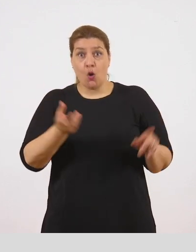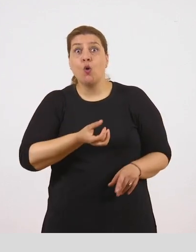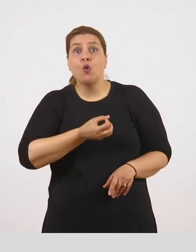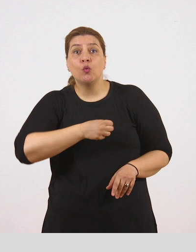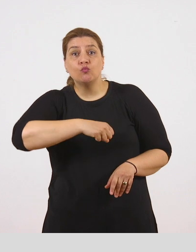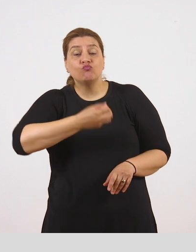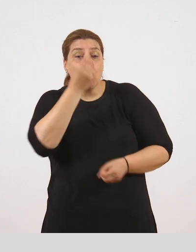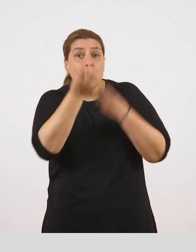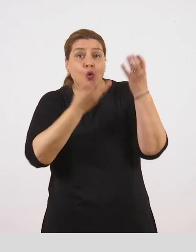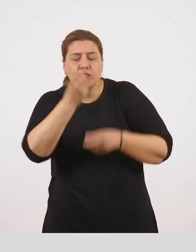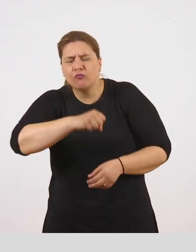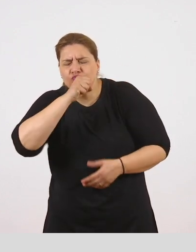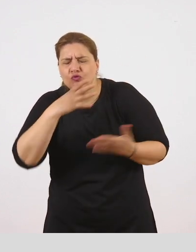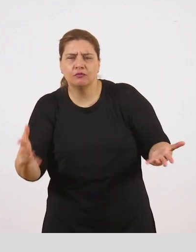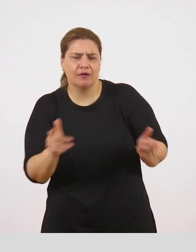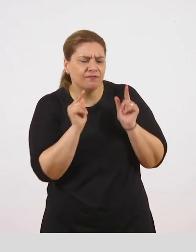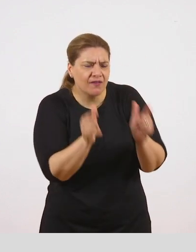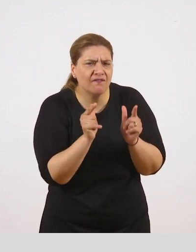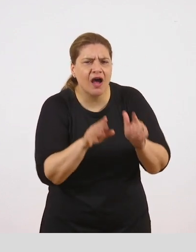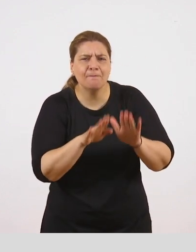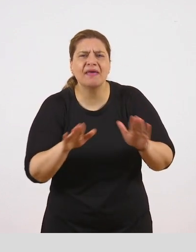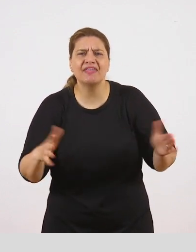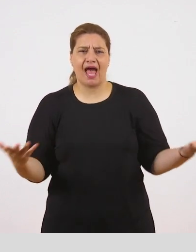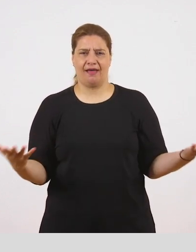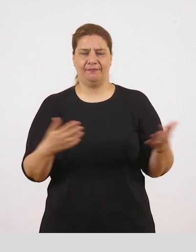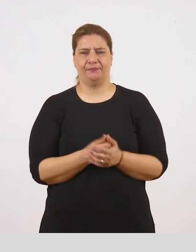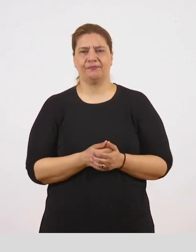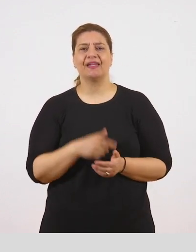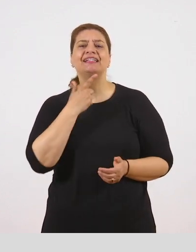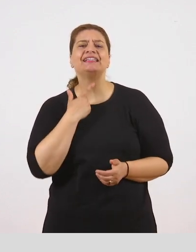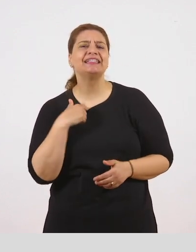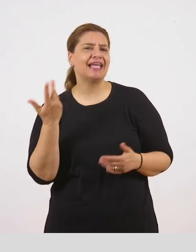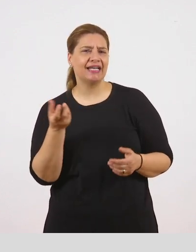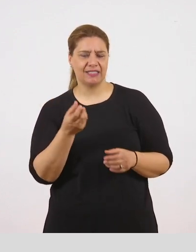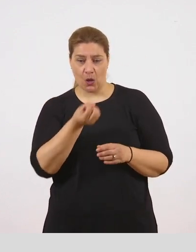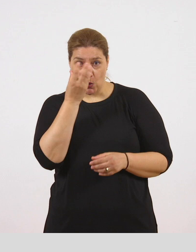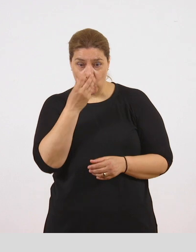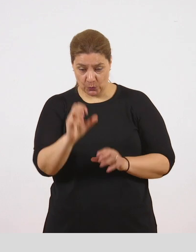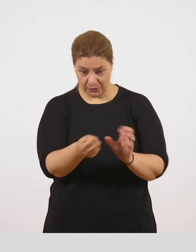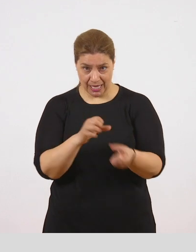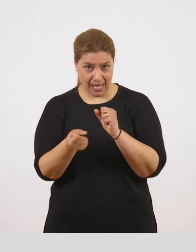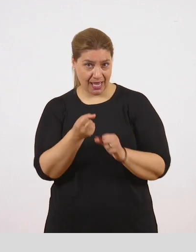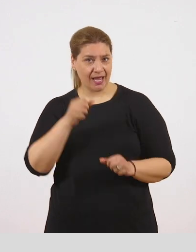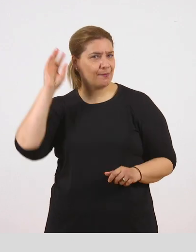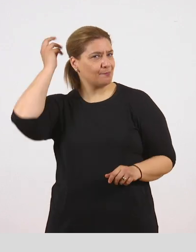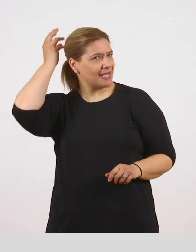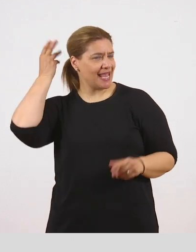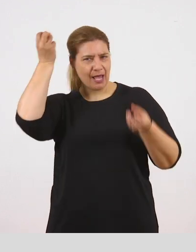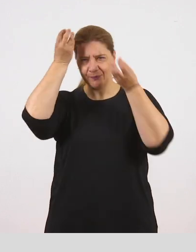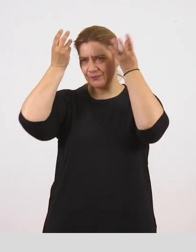πολύ τα λουλούδια και τα φρόντιζε σαν παιδιά της. Της άρεσε να στολίζει τα μαλλιά της με αυτά ή να τα φοράει βραχιόλια. Βραχιόλια στο χέρι.